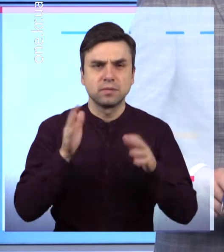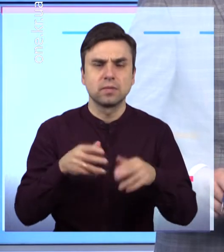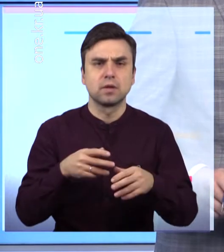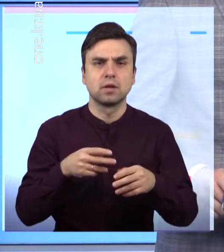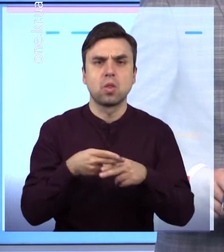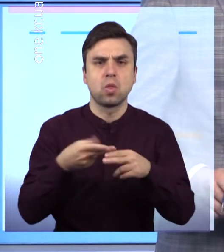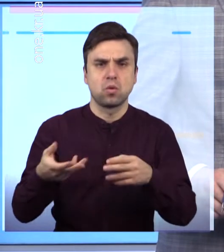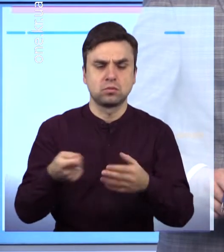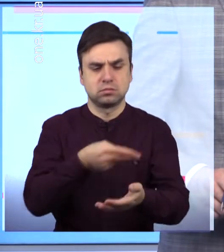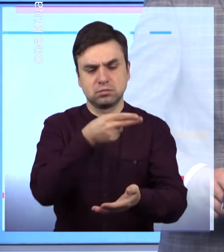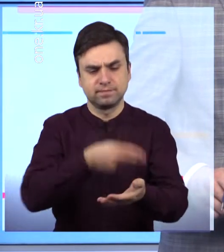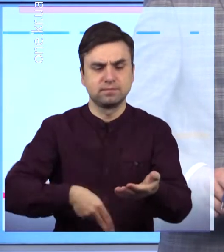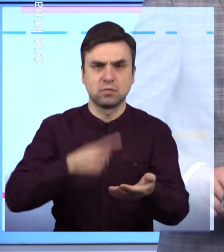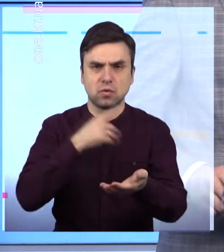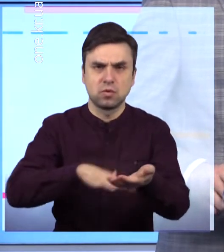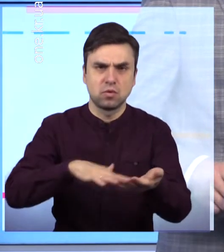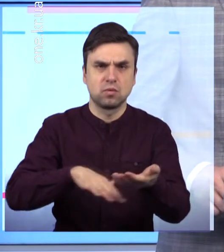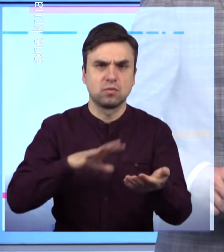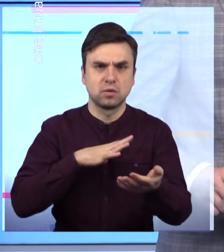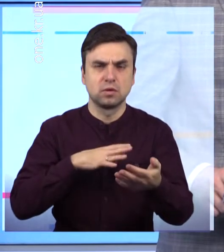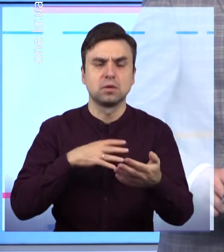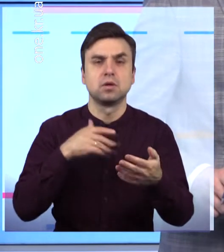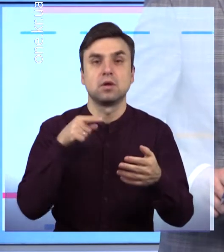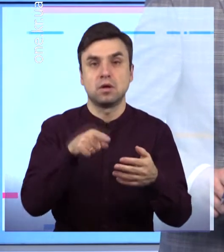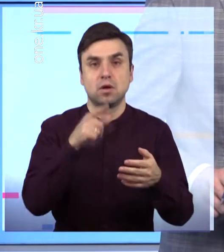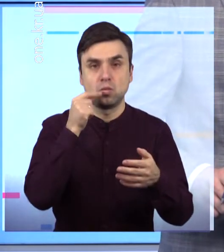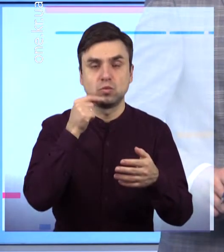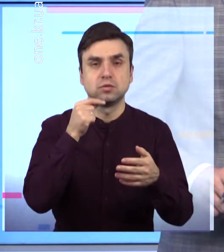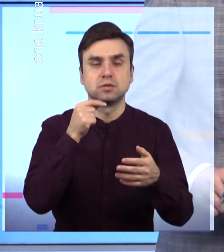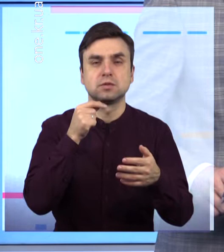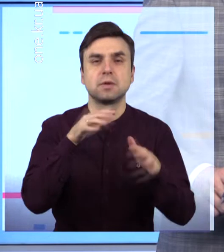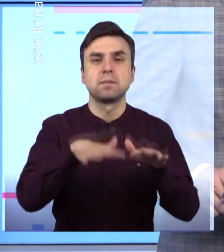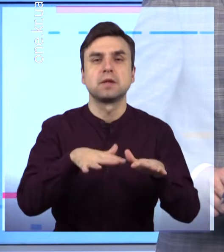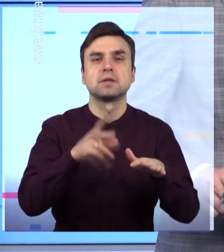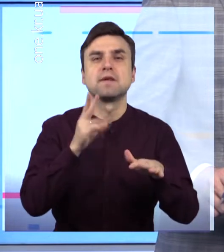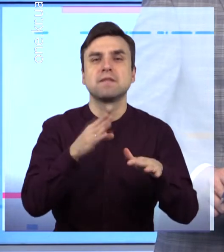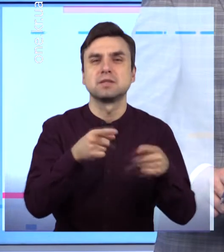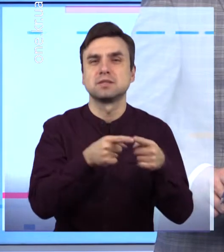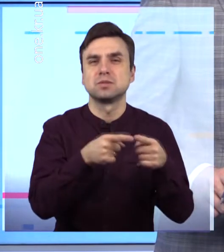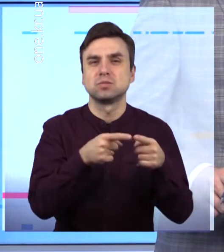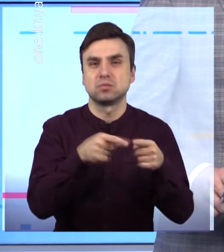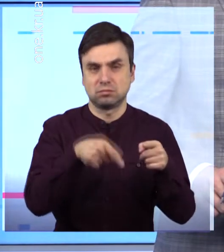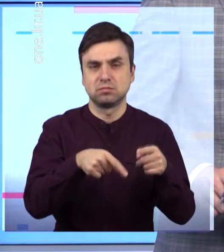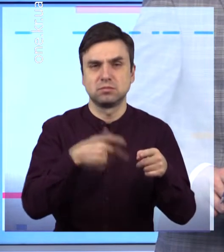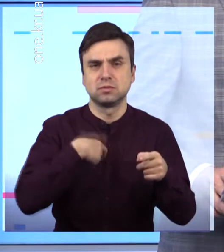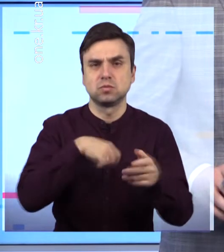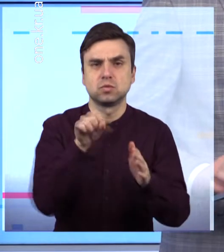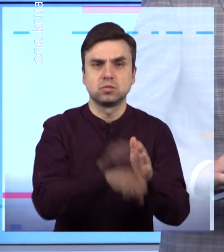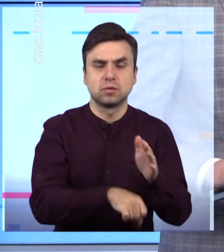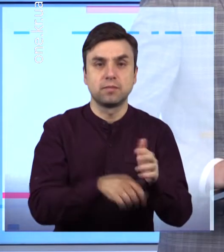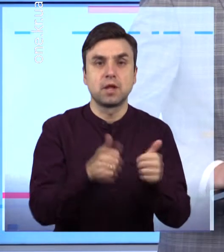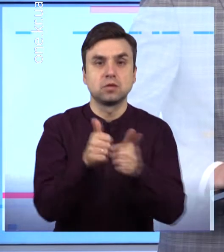це на кухні квартири, яку останнім часом винаймав, все що знають про сусіда місцеві, лише те, що на вигляд йому років 40,